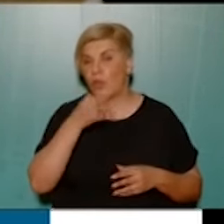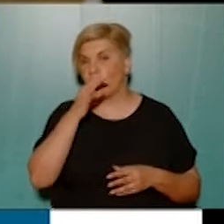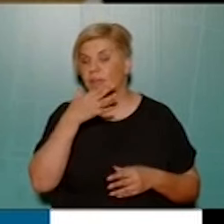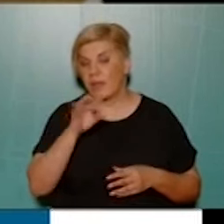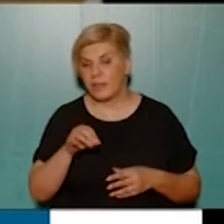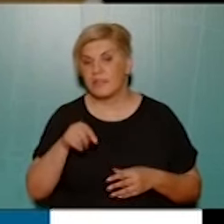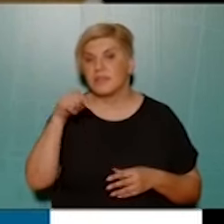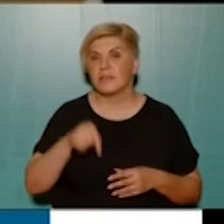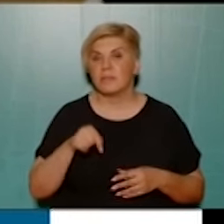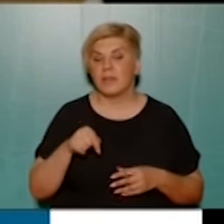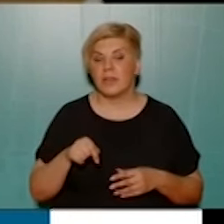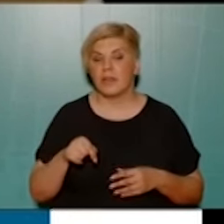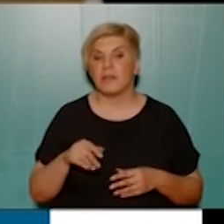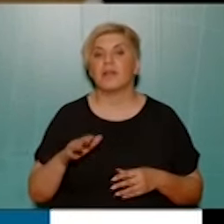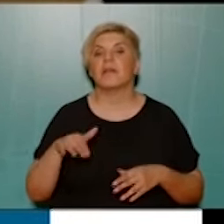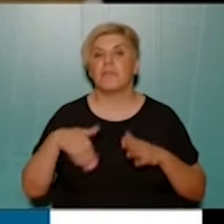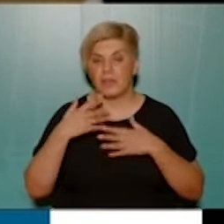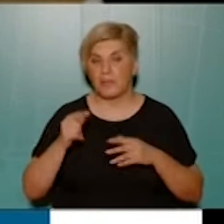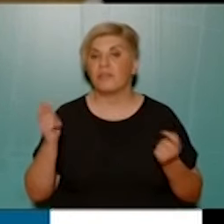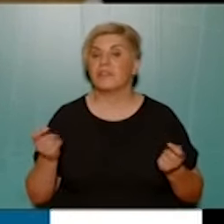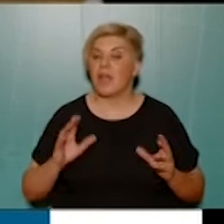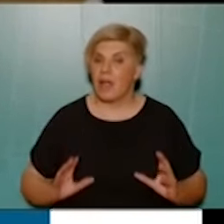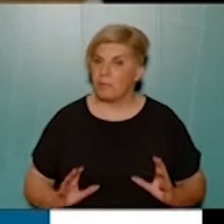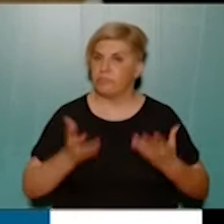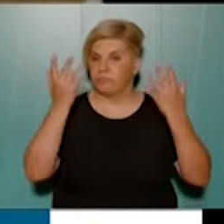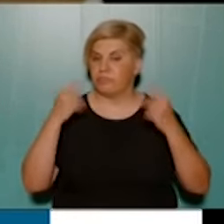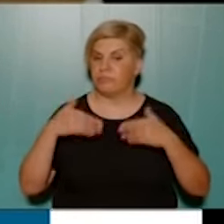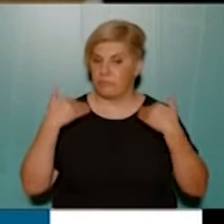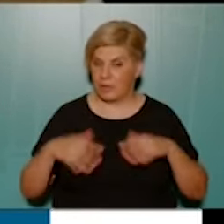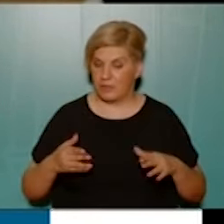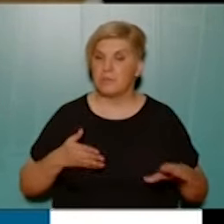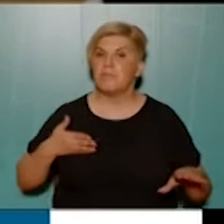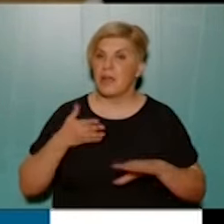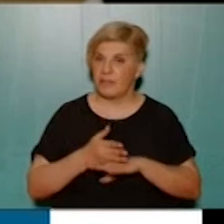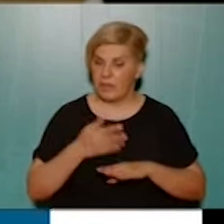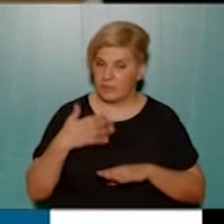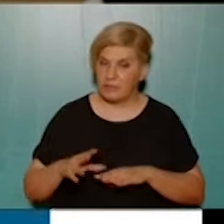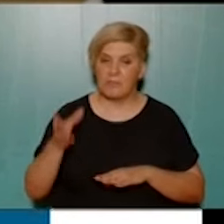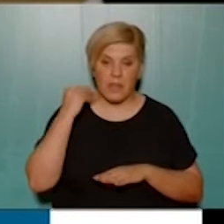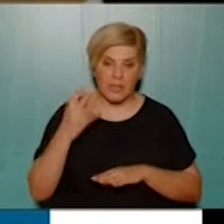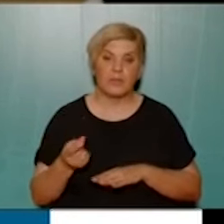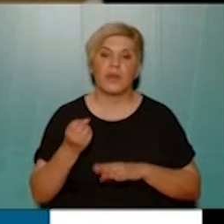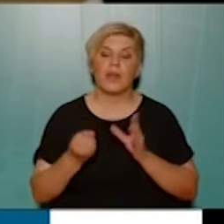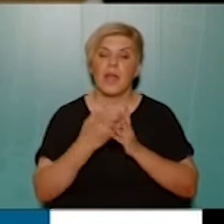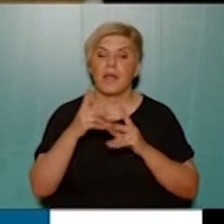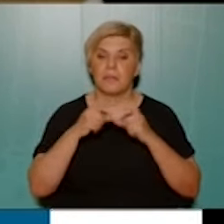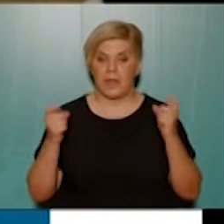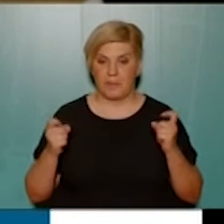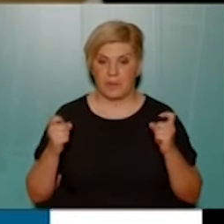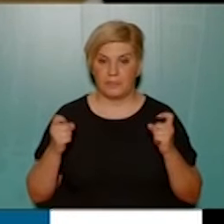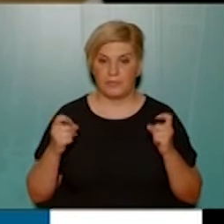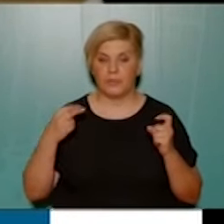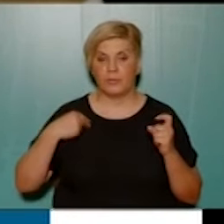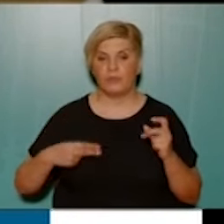σήμερα μετά και από αυτές τις κινητοποιήσεις και από αυτές τις παρεμβάσεις μαθαίνουμε νέα πράγματα ξανά στο Δημοτικό